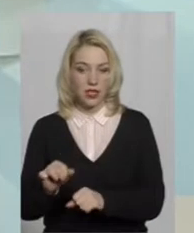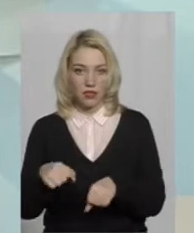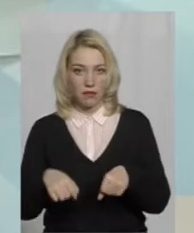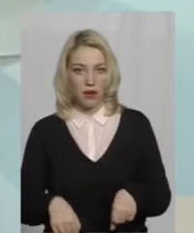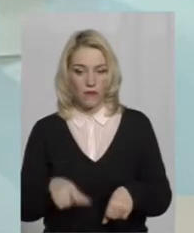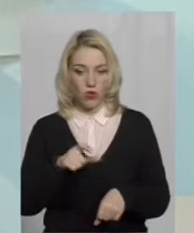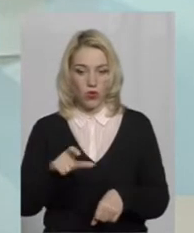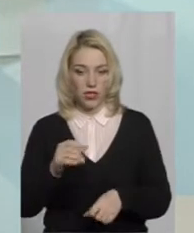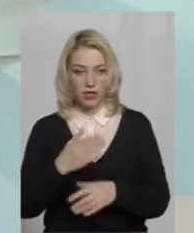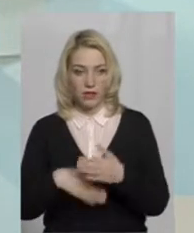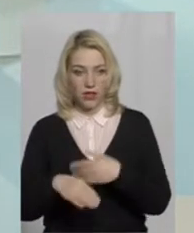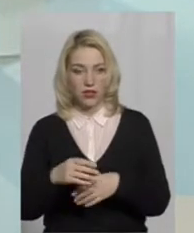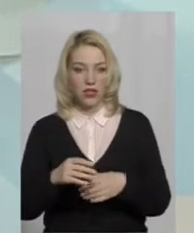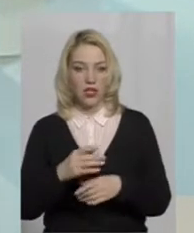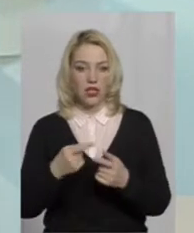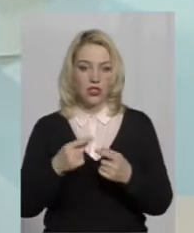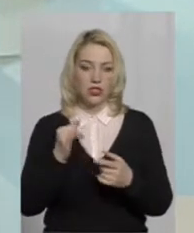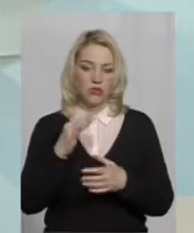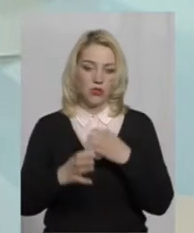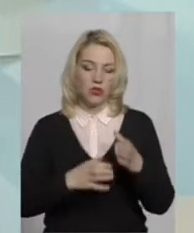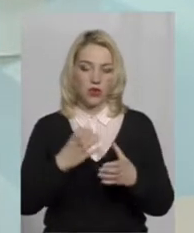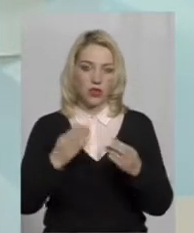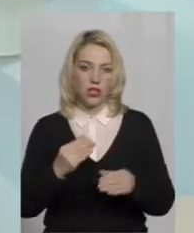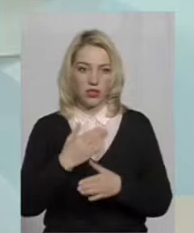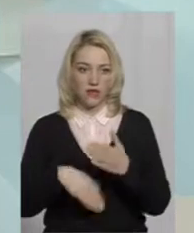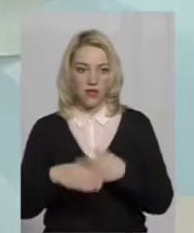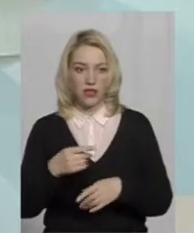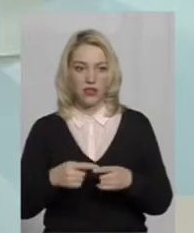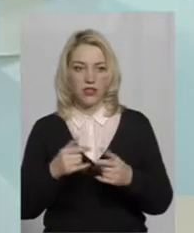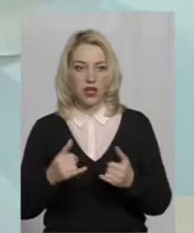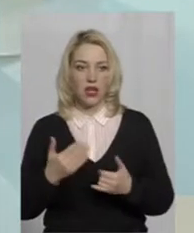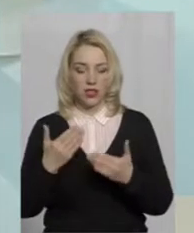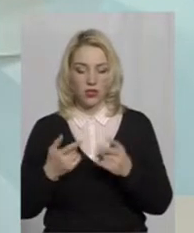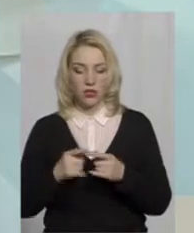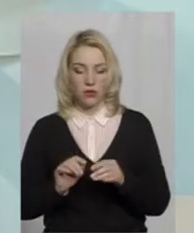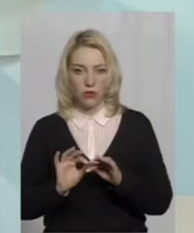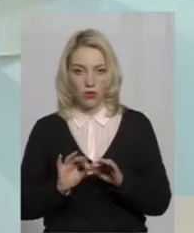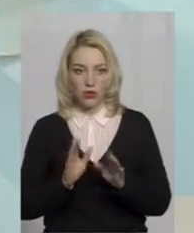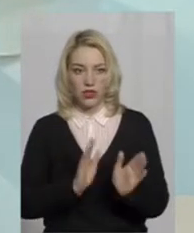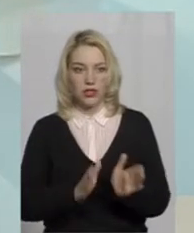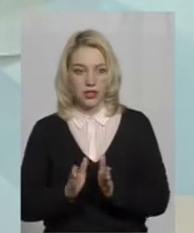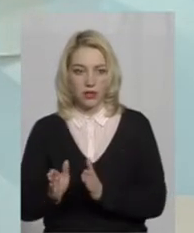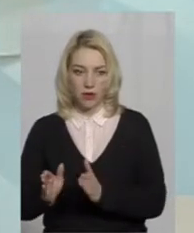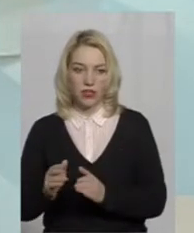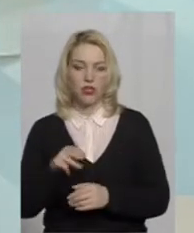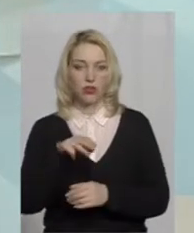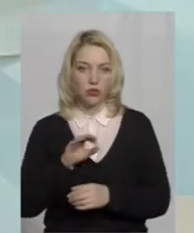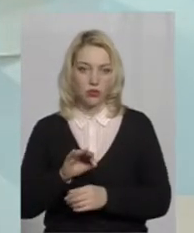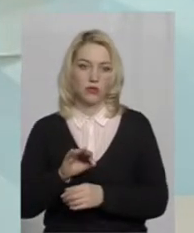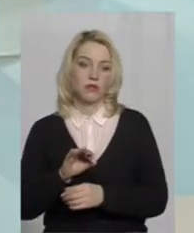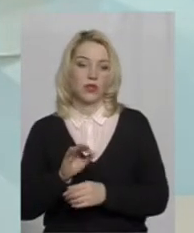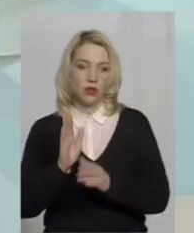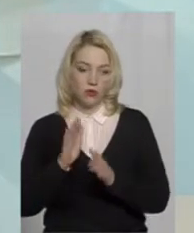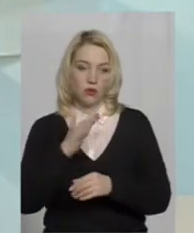прав людей з інвалідністю, чи Міжнародний день людей з інвалідністю, а якщо це проводити систематично в городі, то